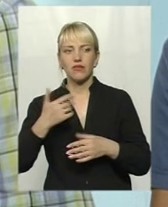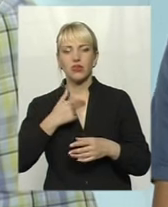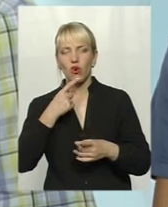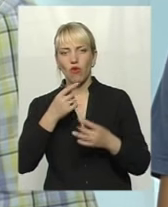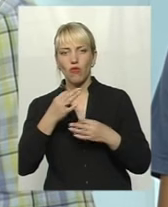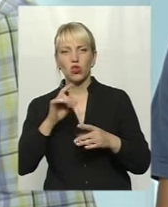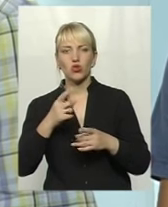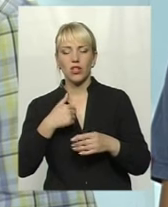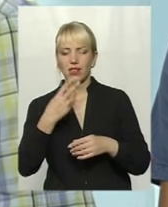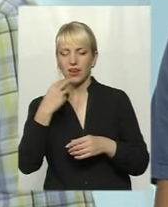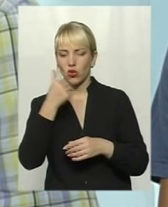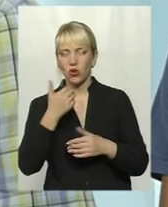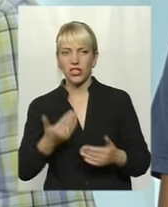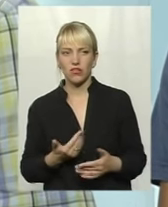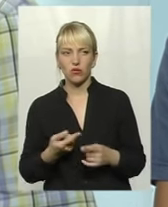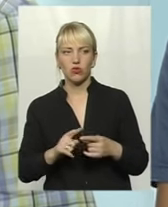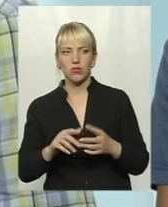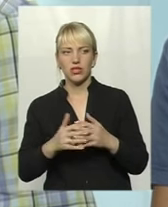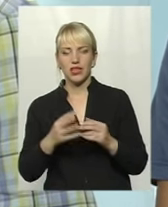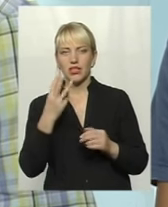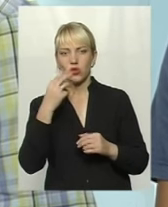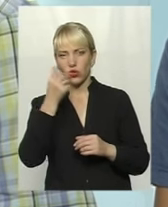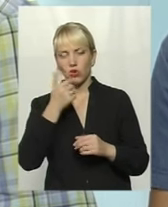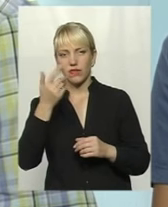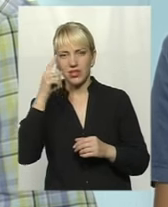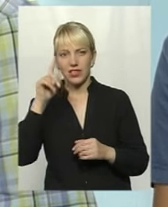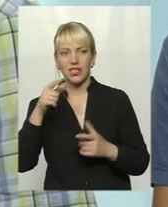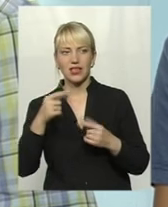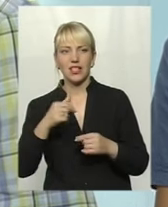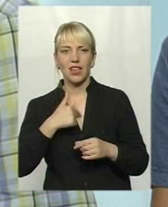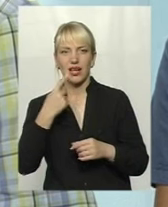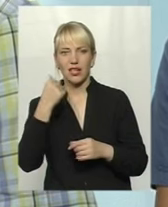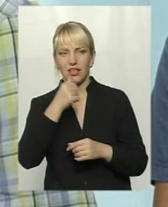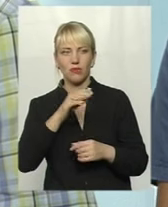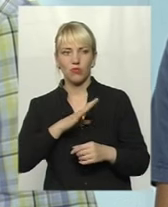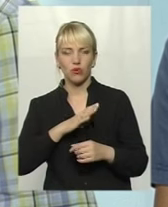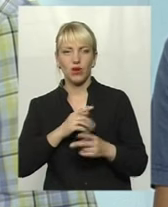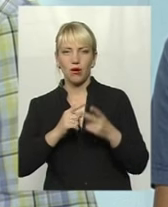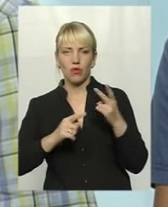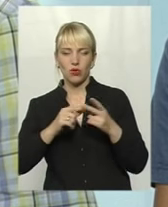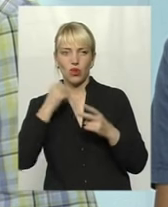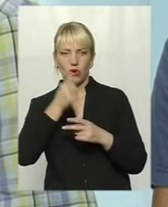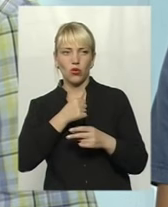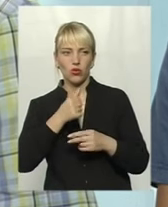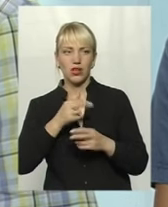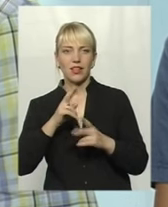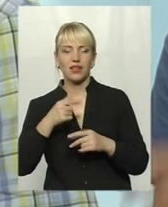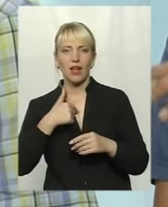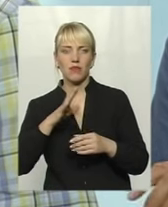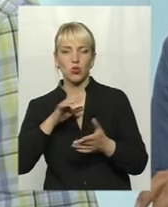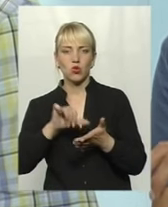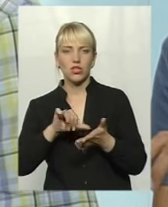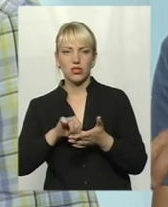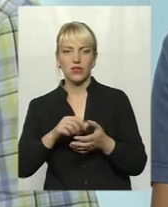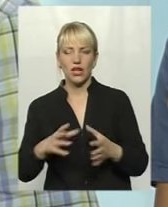Ви кажете, що я тільки 3 роки живу в цьому селі. З цих 3 років, ви знаєте, де я рік був, більше року, півтора року. Як я міг участвувати?